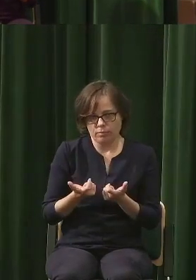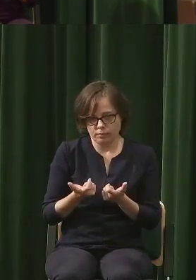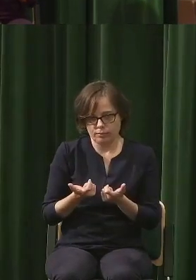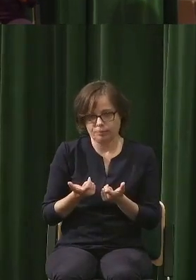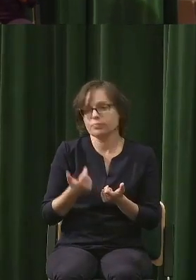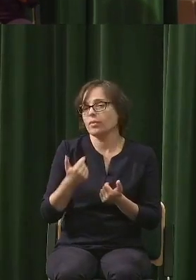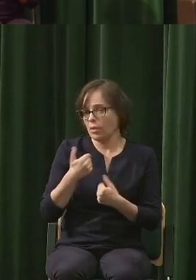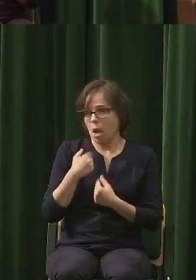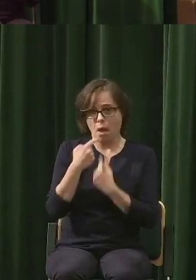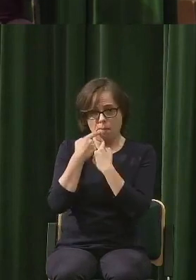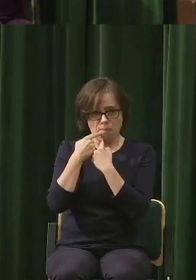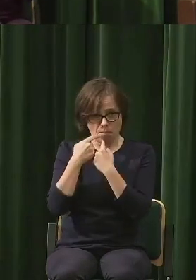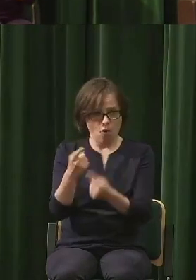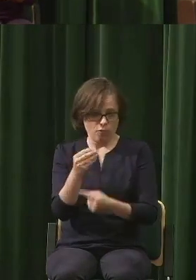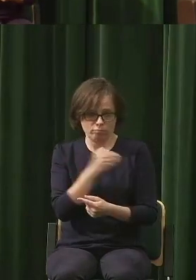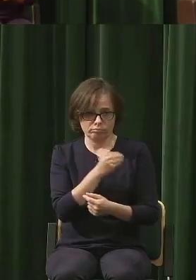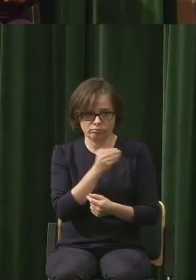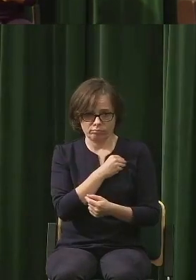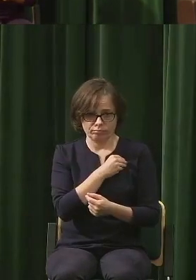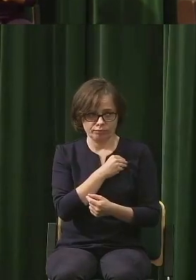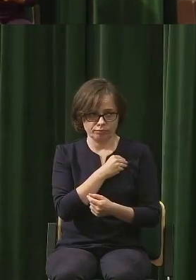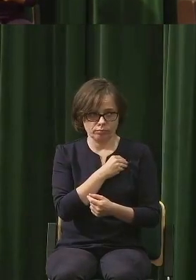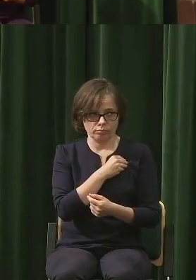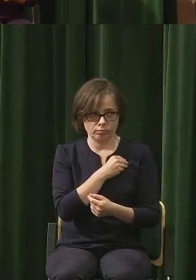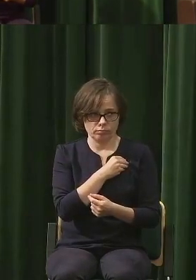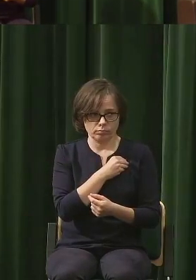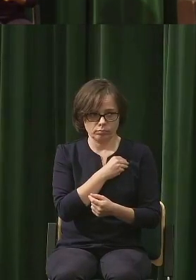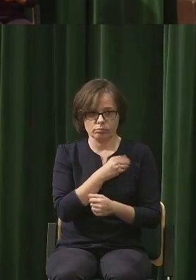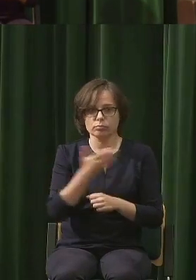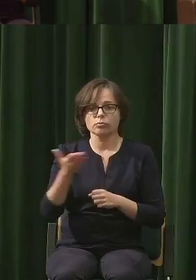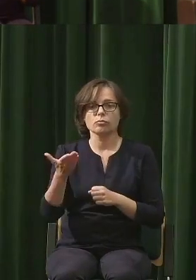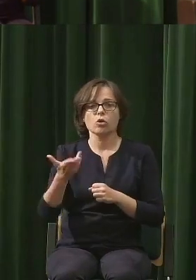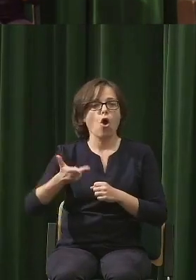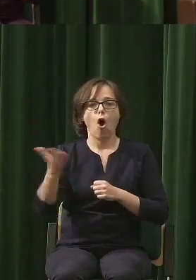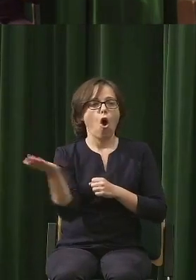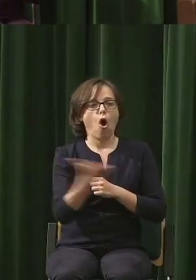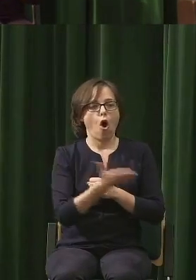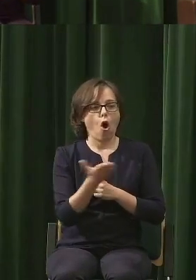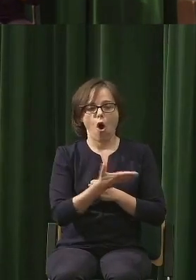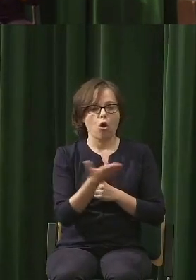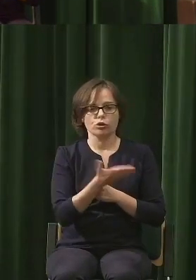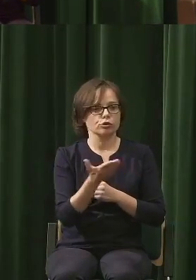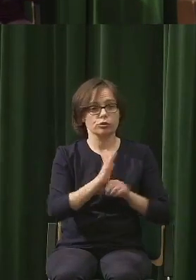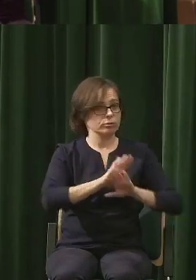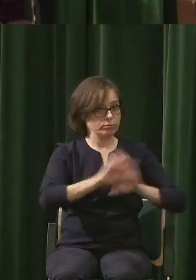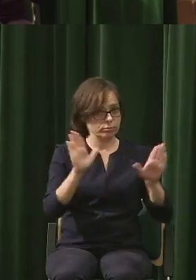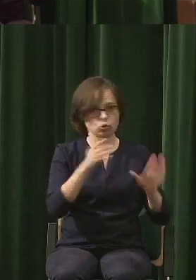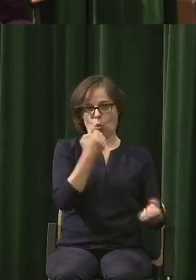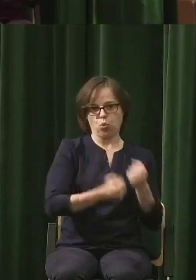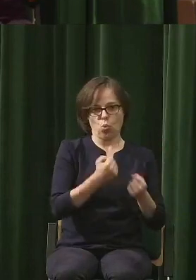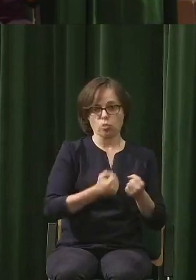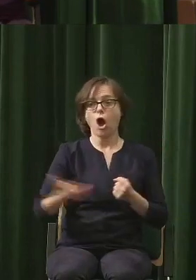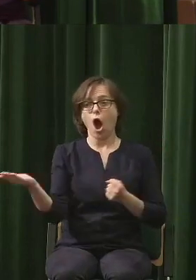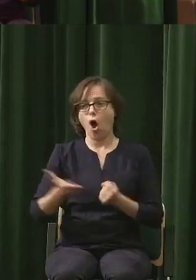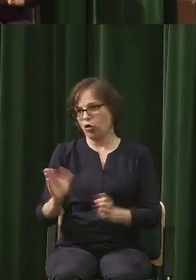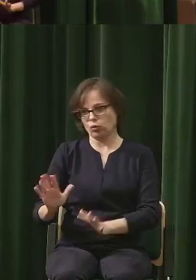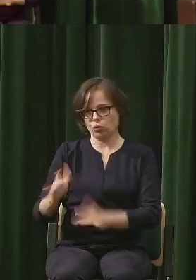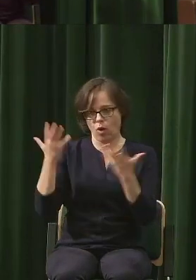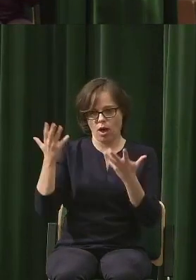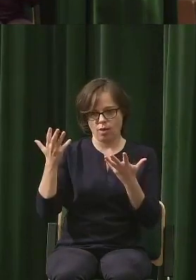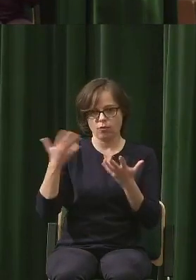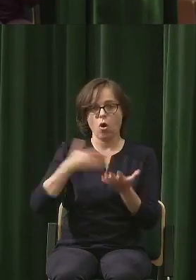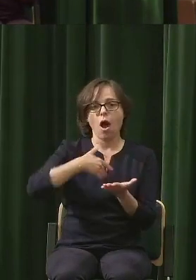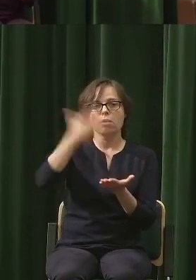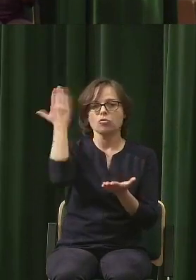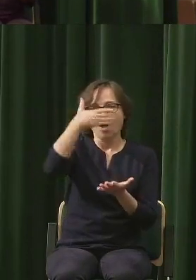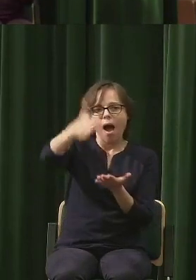i zapewniam Was, że nie kosić jest trudniej niż kosić. Najłatwiej jest wylać asfalt i to wszystko jest proste. Dużo